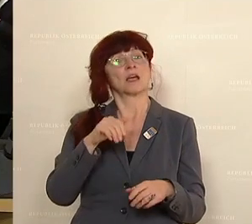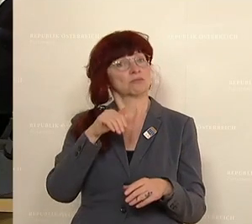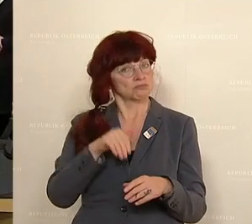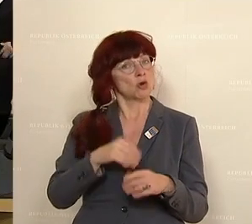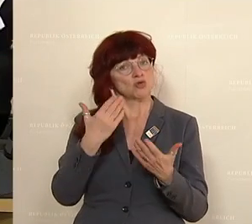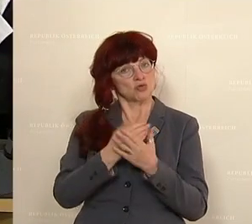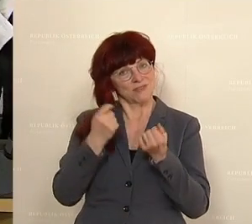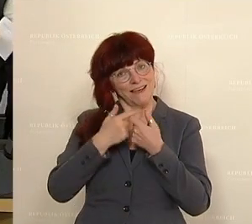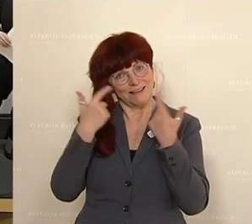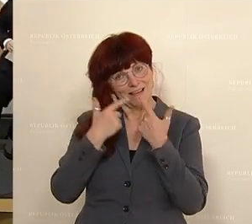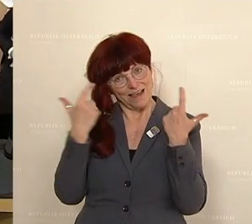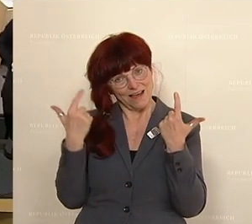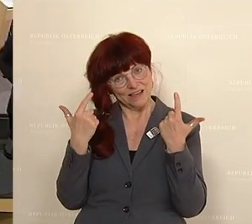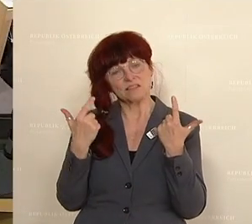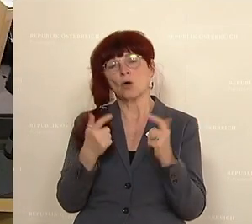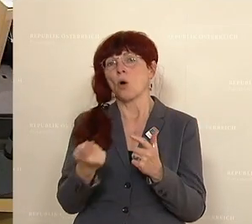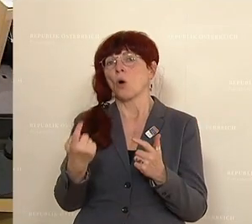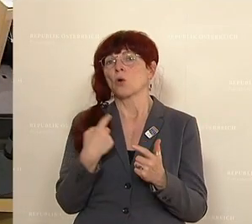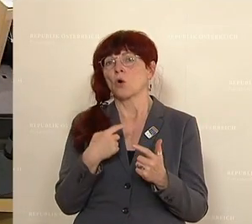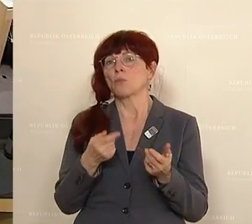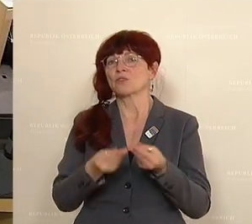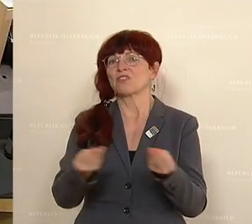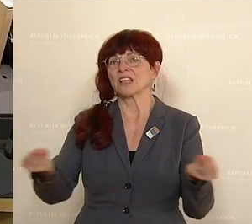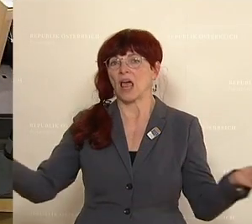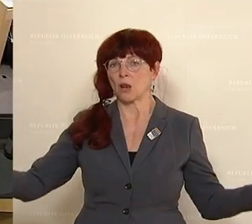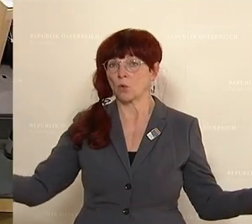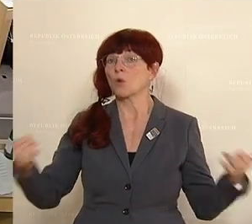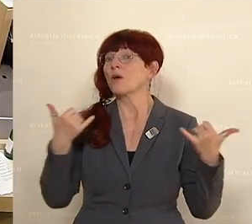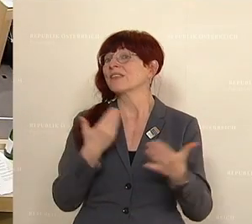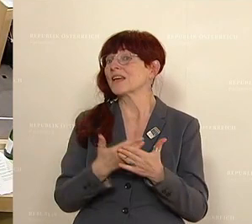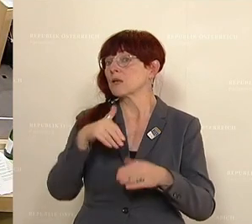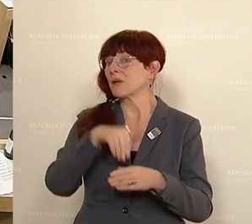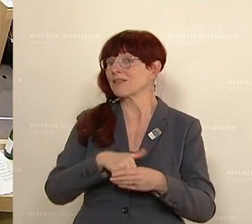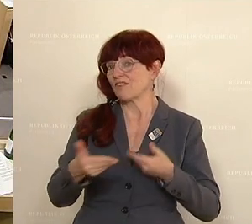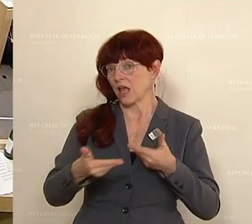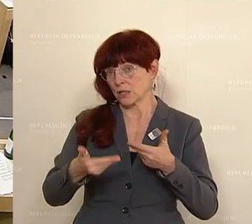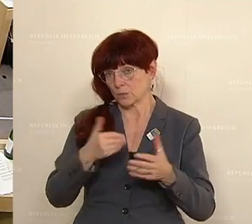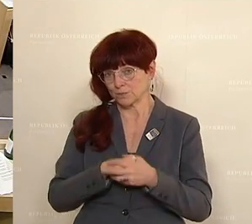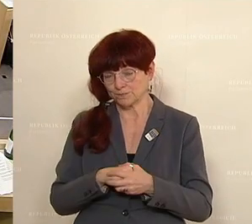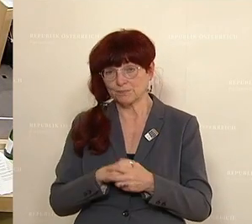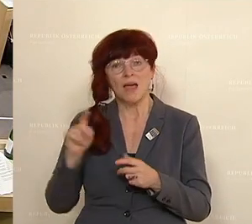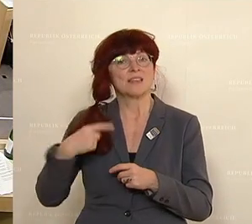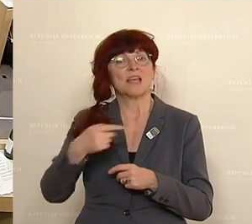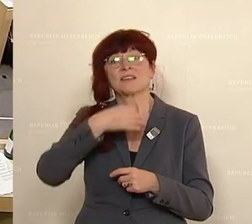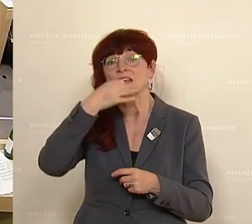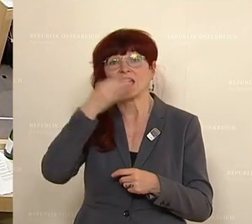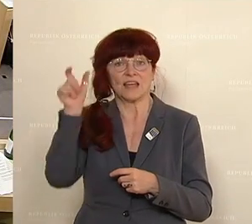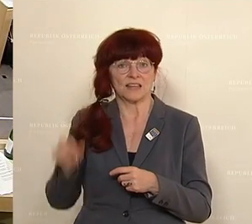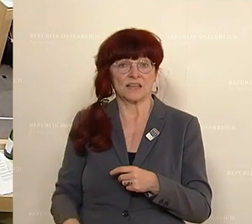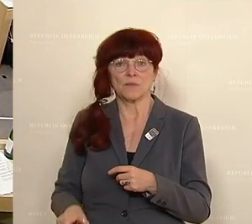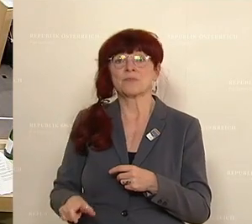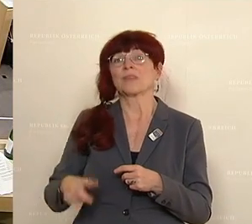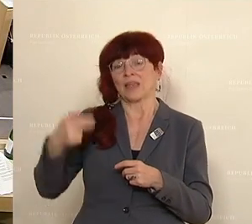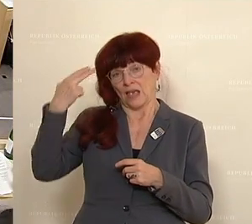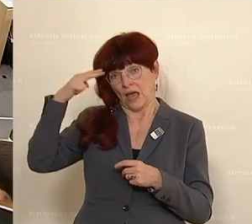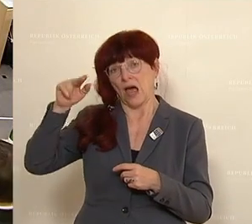Nächster Redner ist Norbert Sieber von der ÖVP. ...steht daher auch mit in Verhandlung. Nächster Redner, Herr Abgeordneter Norbert Sieber.